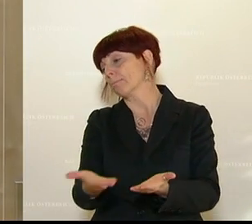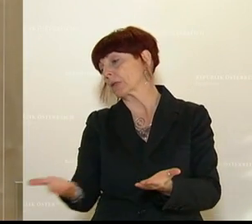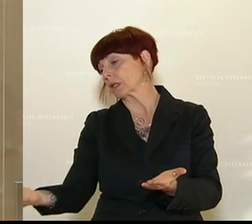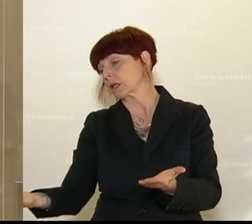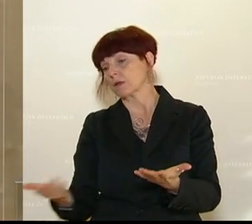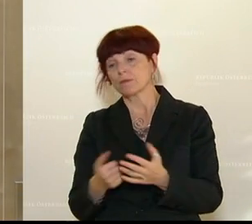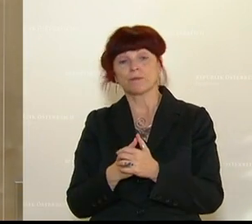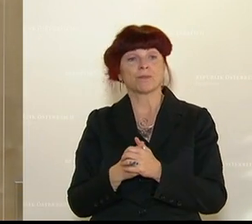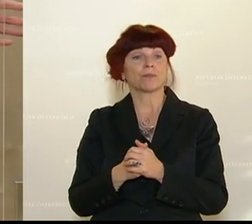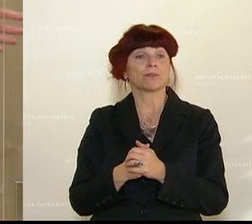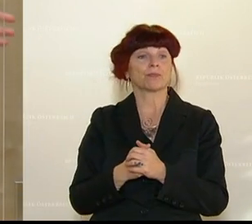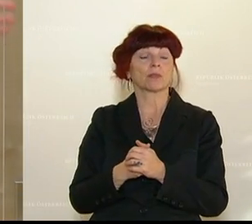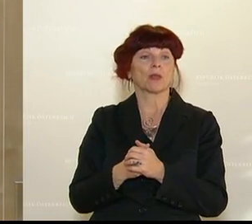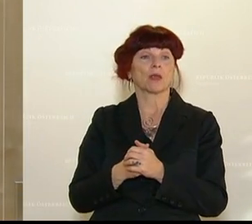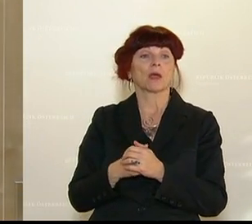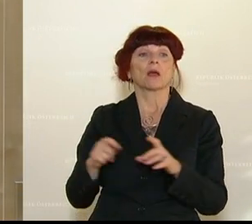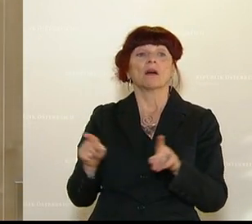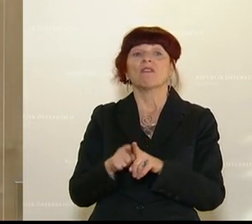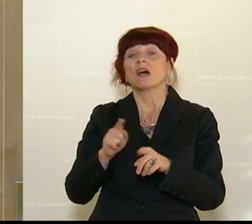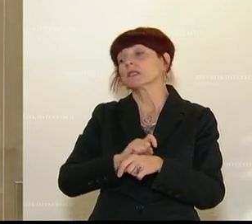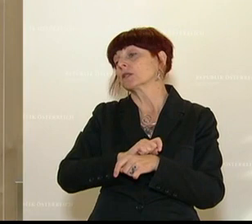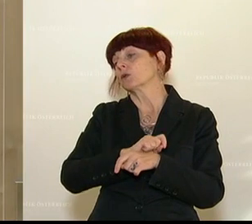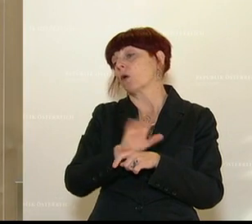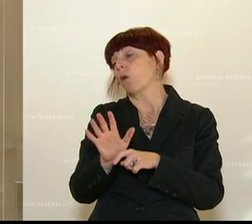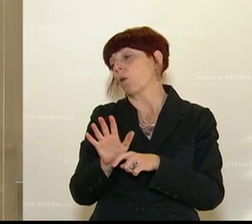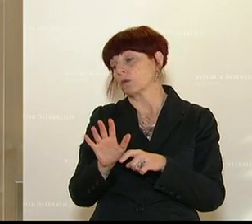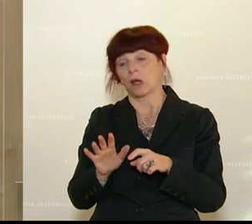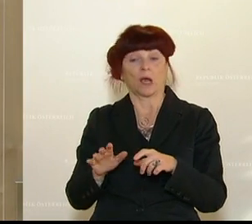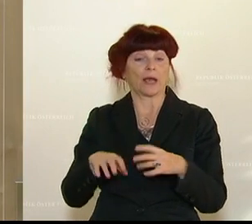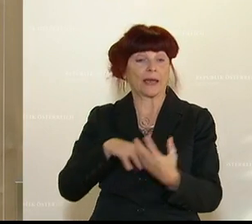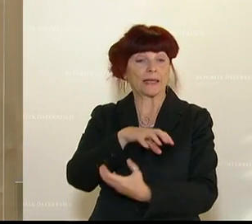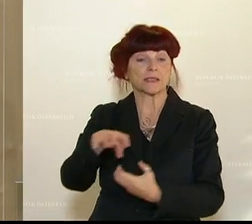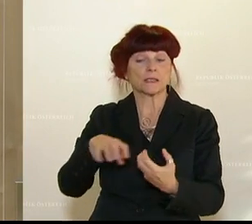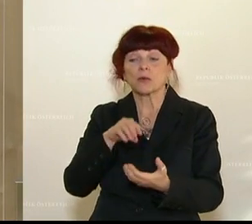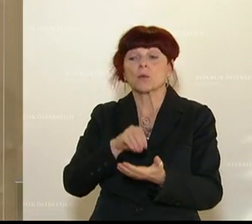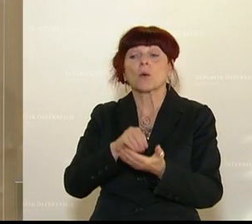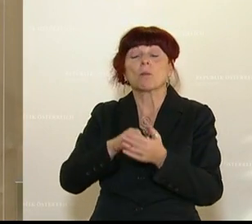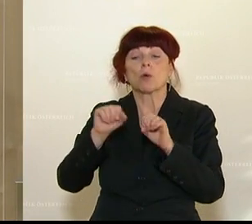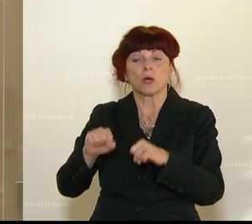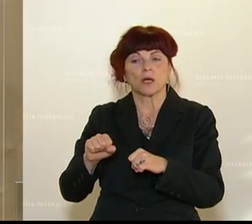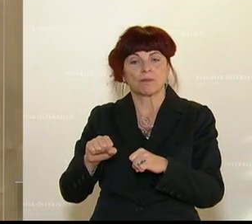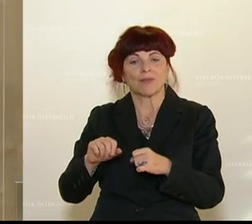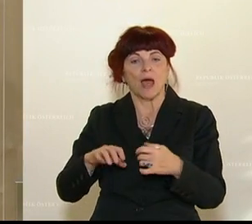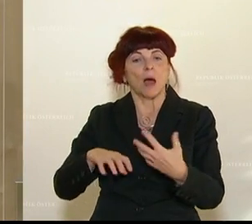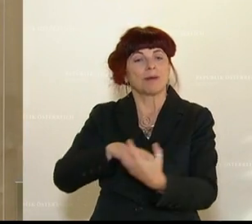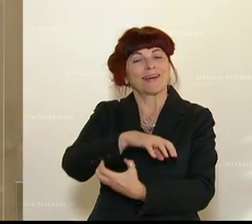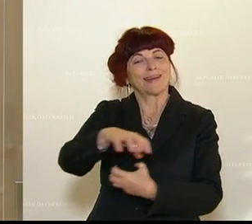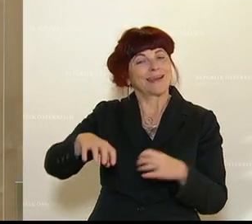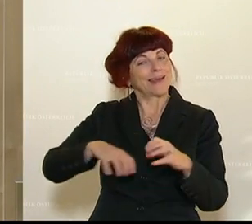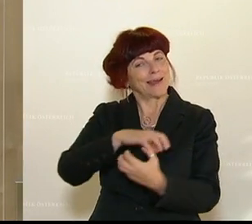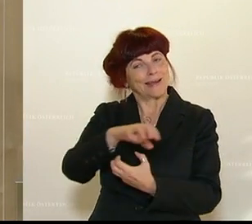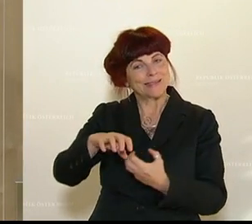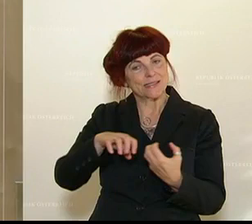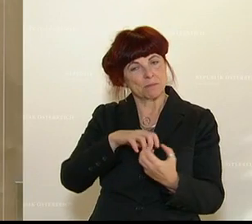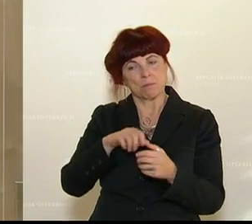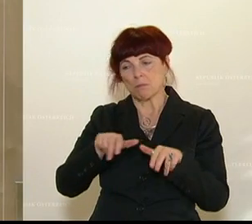Anbetracht vom Kontext der Covid-Krise möglich ist. Aber was es über das Krisenmanagement, das jetzt schon mehrfach angesprochen